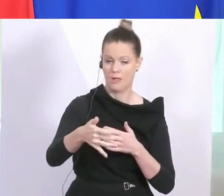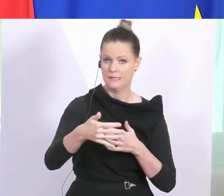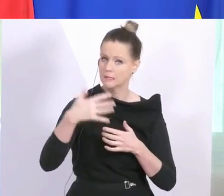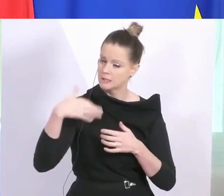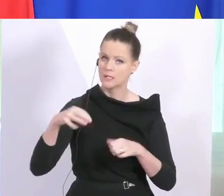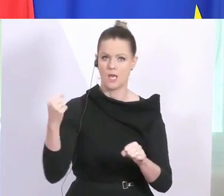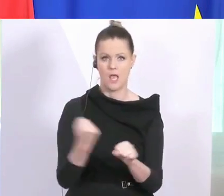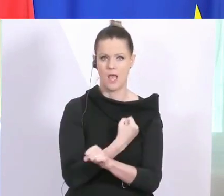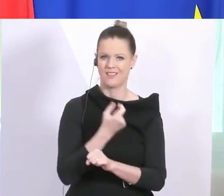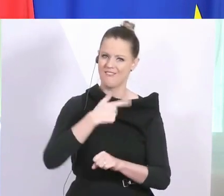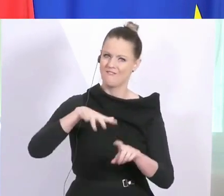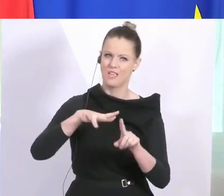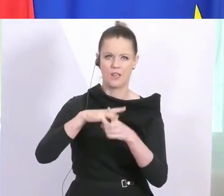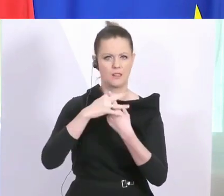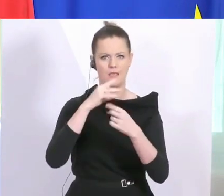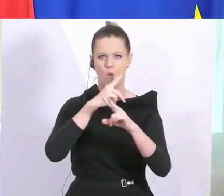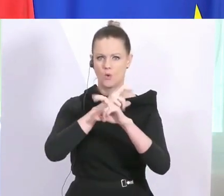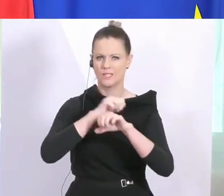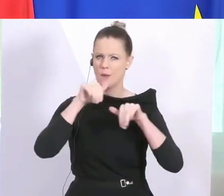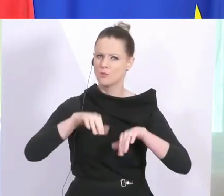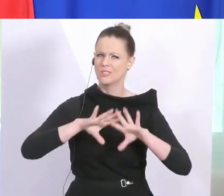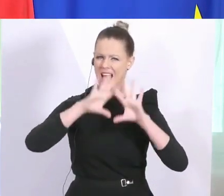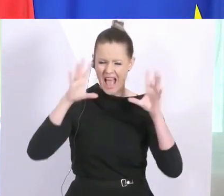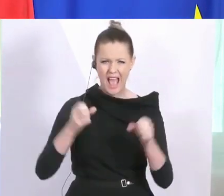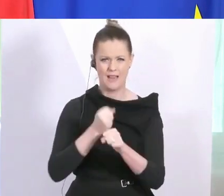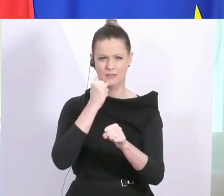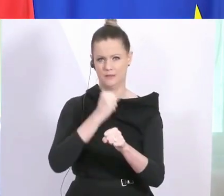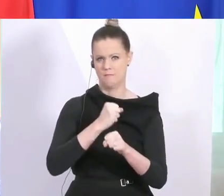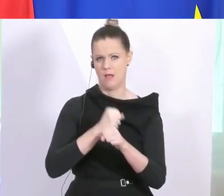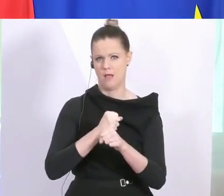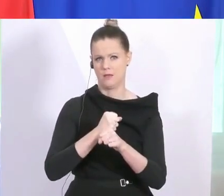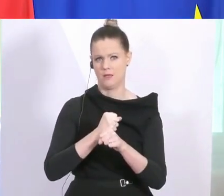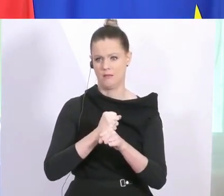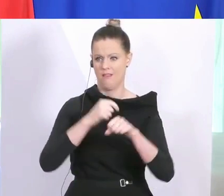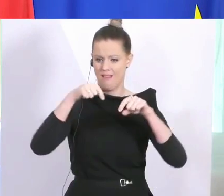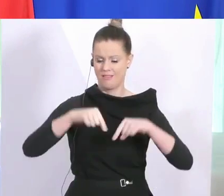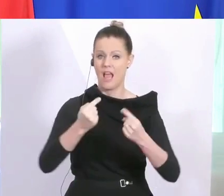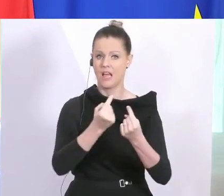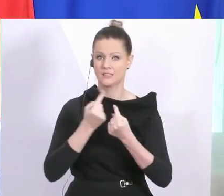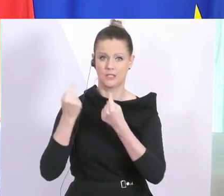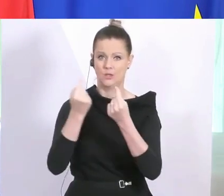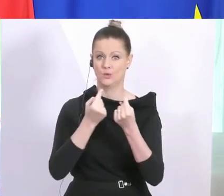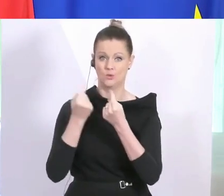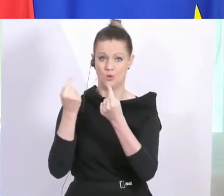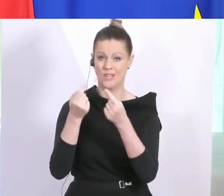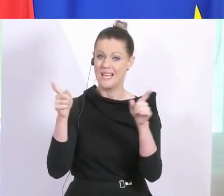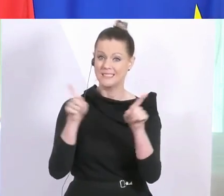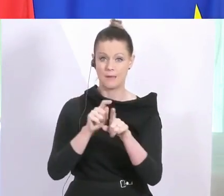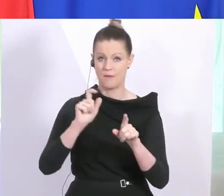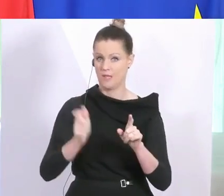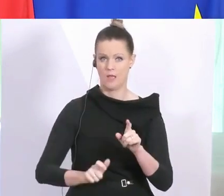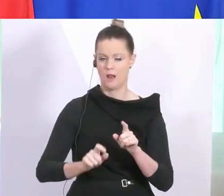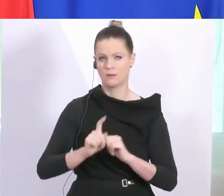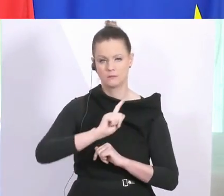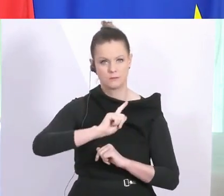gemeinsam als Team Österreich alles zu tun, damit die Situation bei uns nicht so schlimm wird, wie sie in unserem Nachbarland